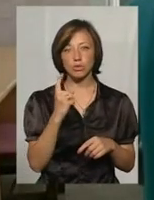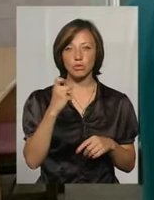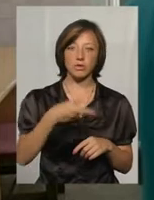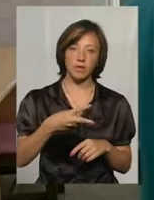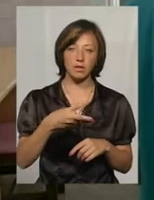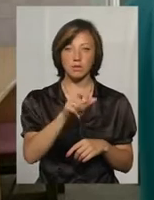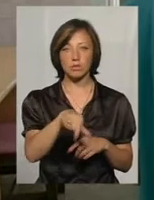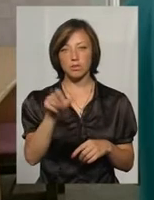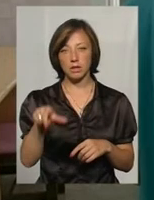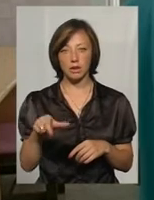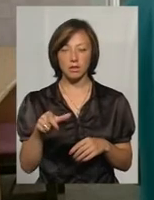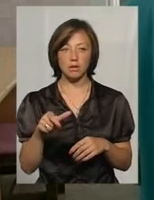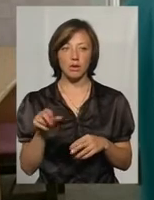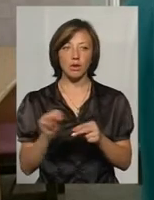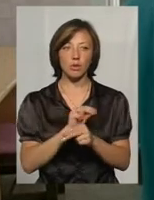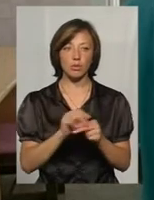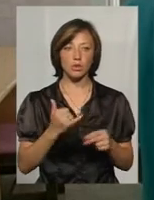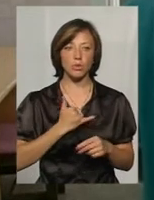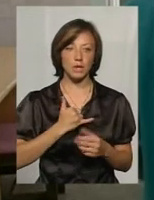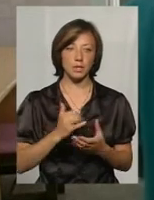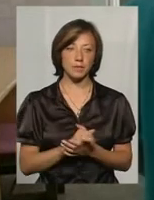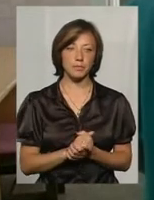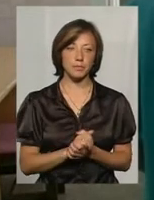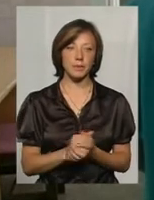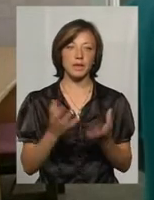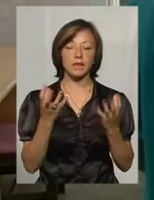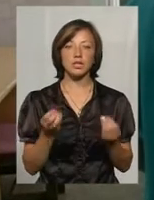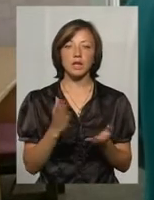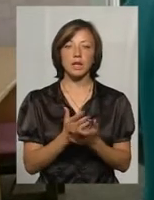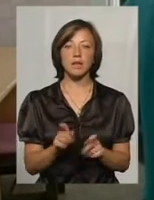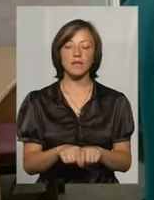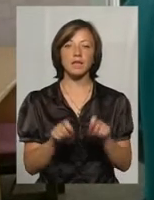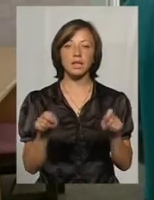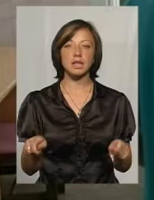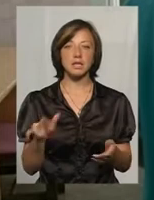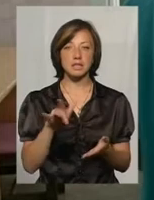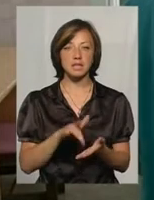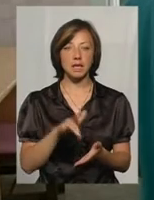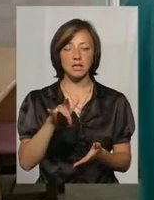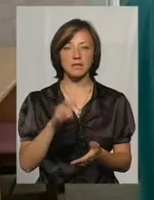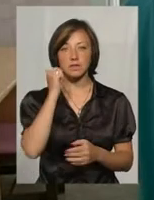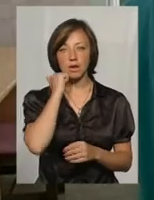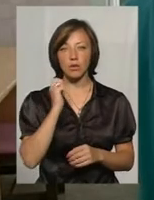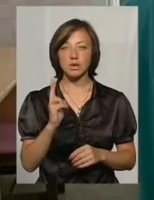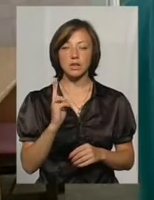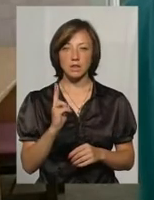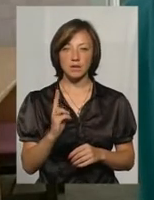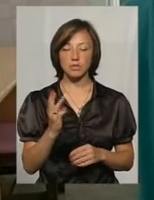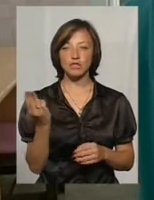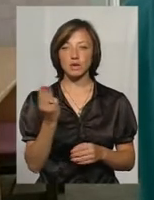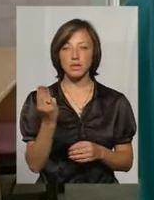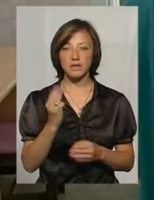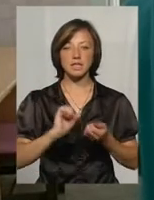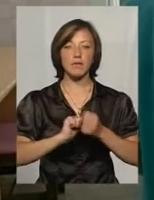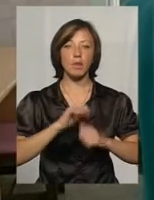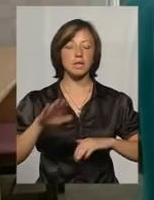пацієнтів переважно лікується у нас. Ще є відкриті центри в Старокостянтинові, в Щепетівці